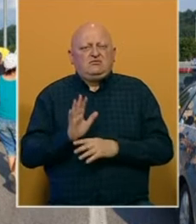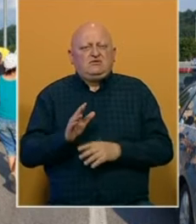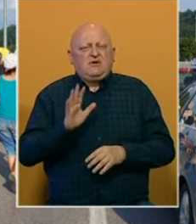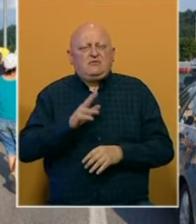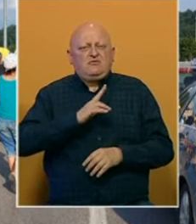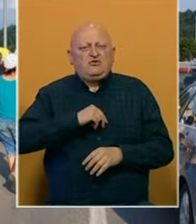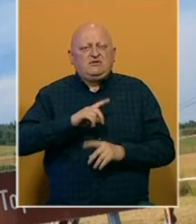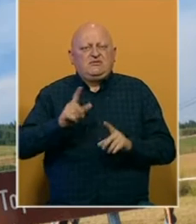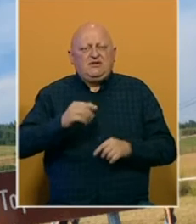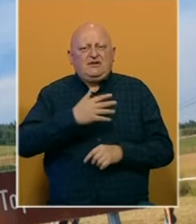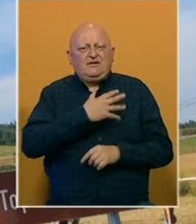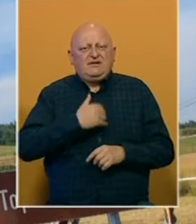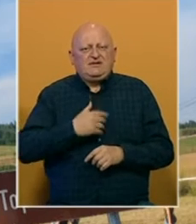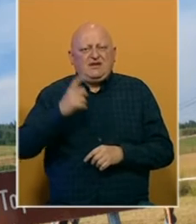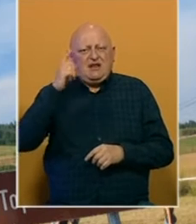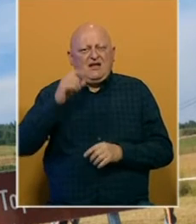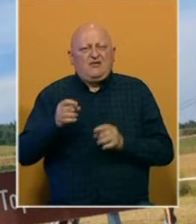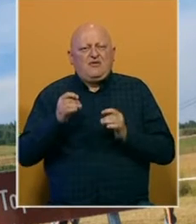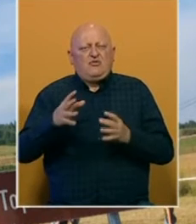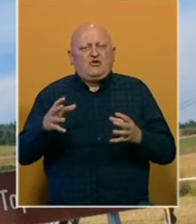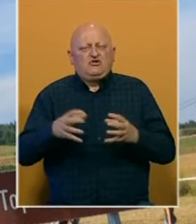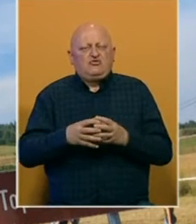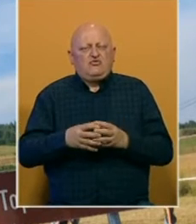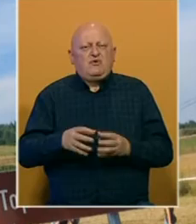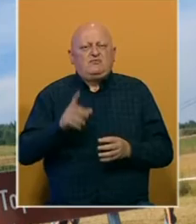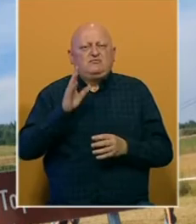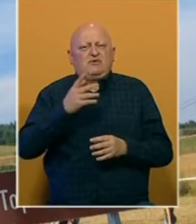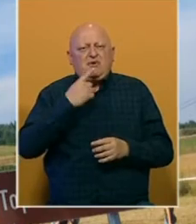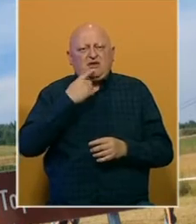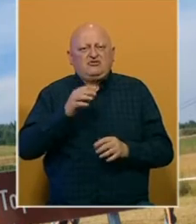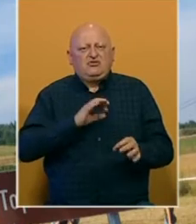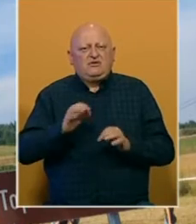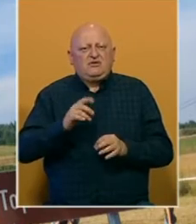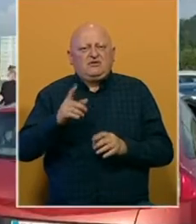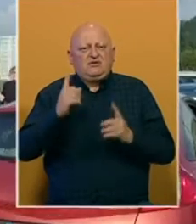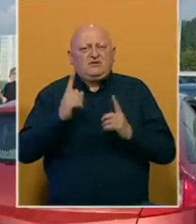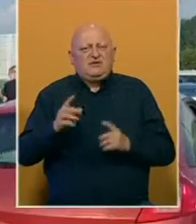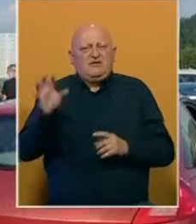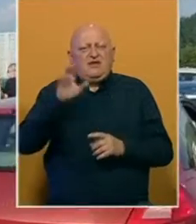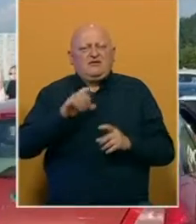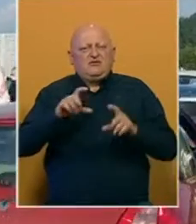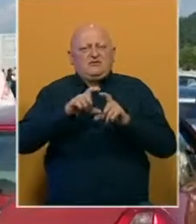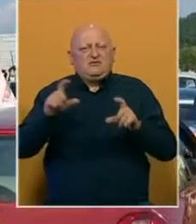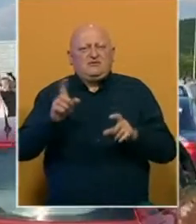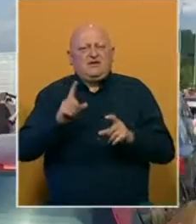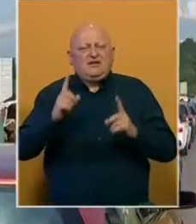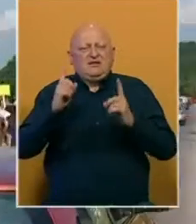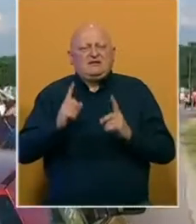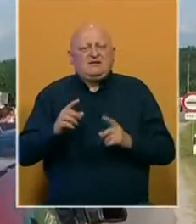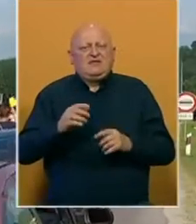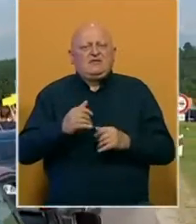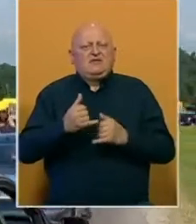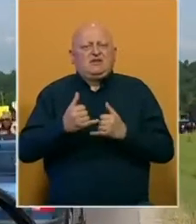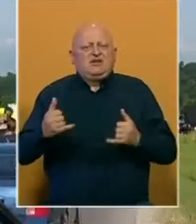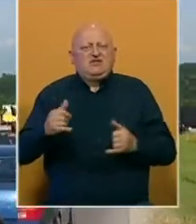pripadnika policije Republike Hrvatske. Glavna poruka skupa, prema riječima organizatora, je to da stav evropskih institucija nije